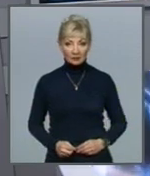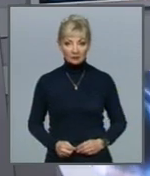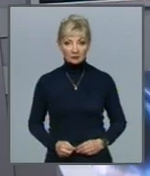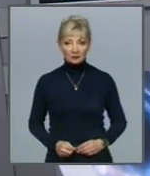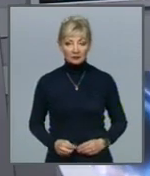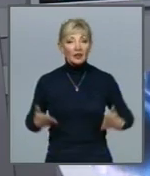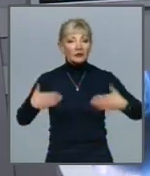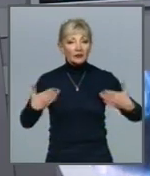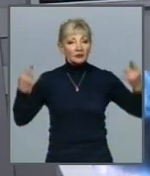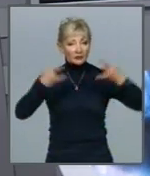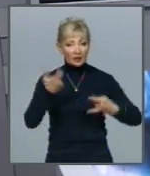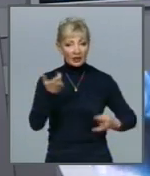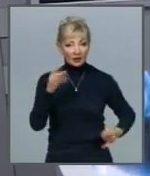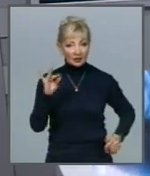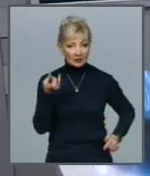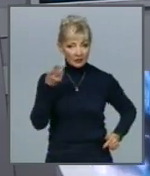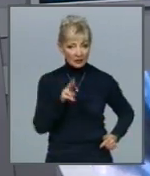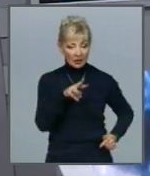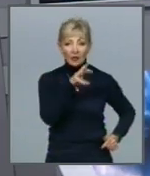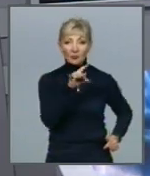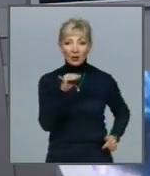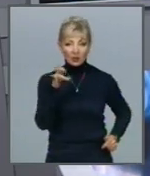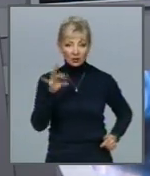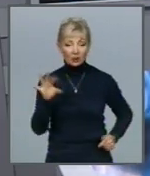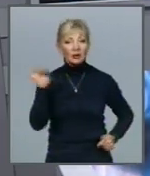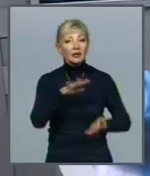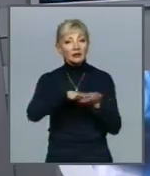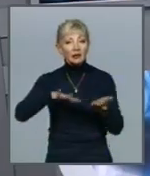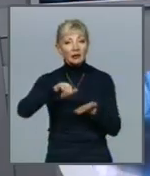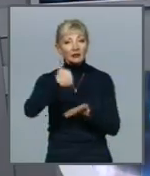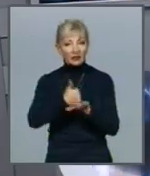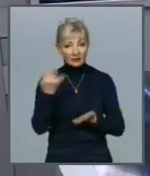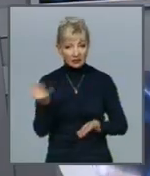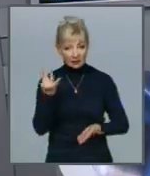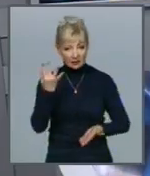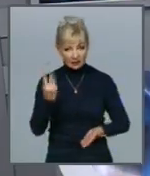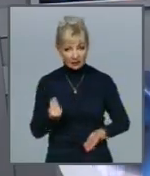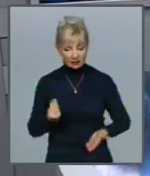Мої вітання в ефірі Харківські Звісті, у студії Анастасія Марченко і далі про найцікавіші події